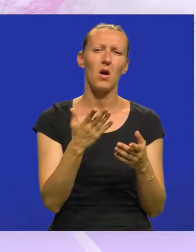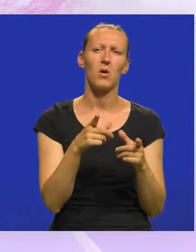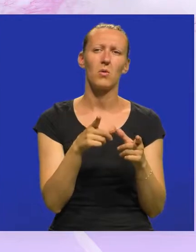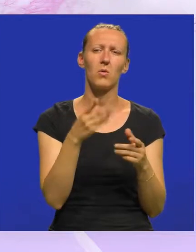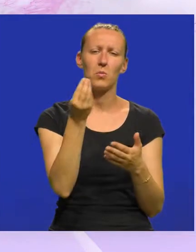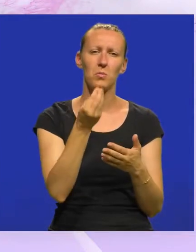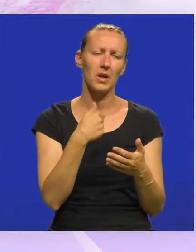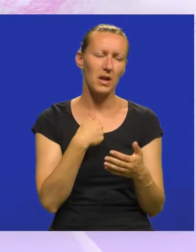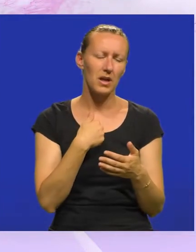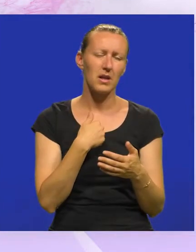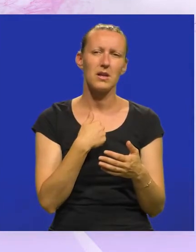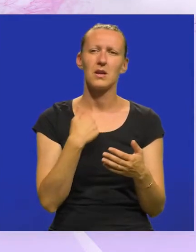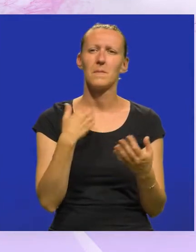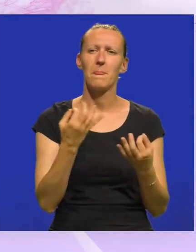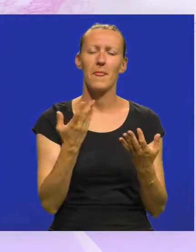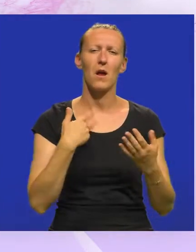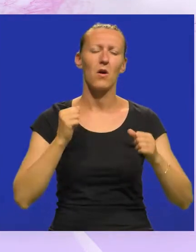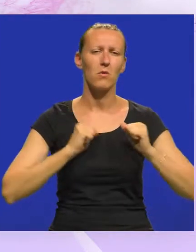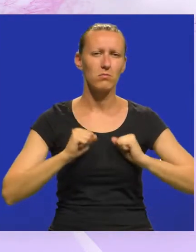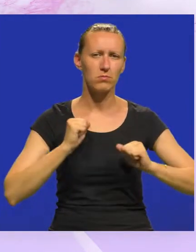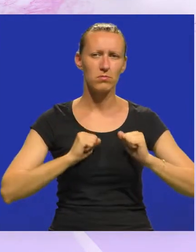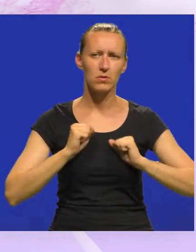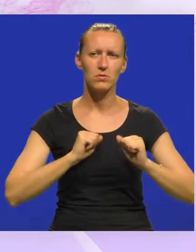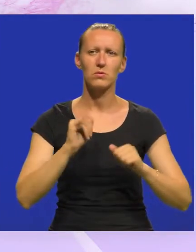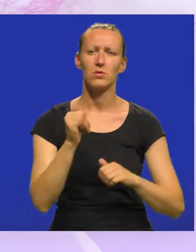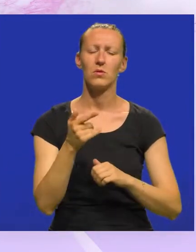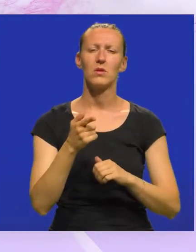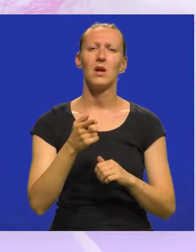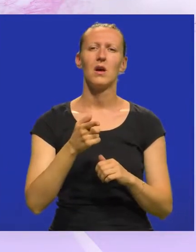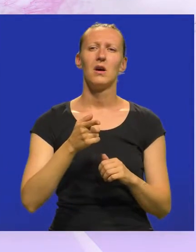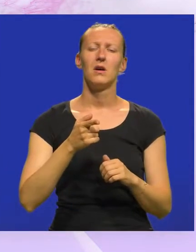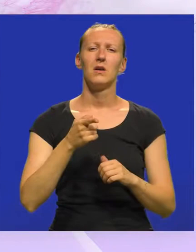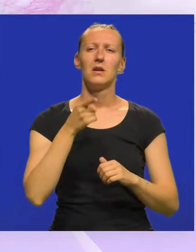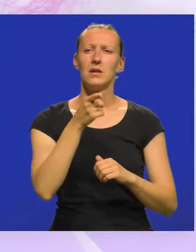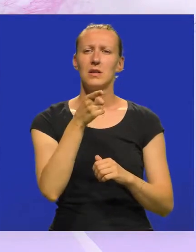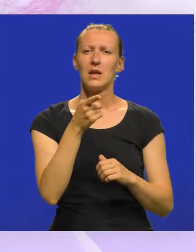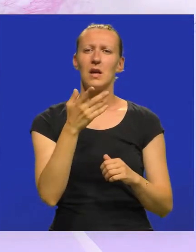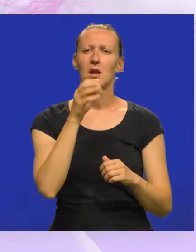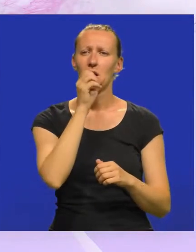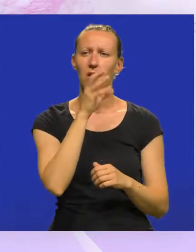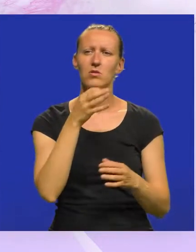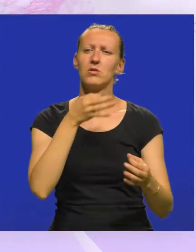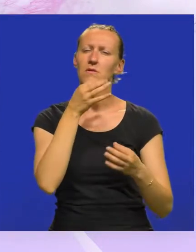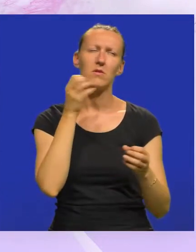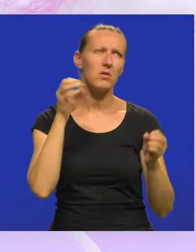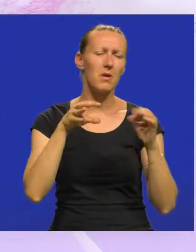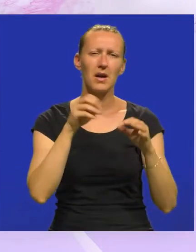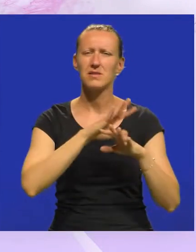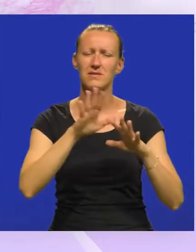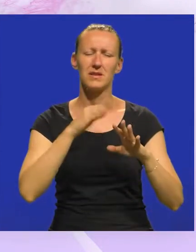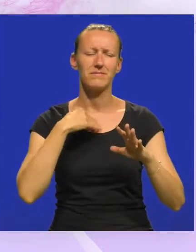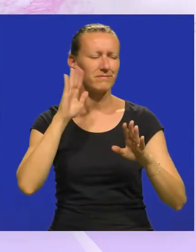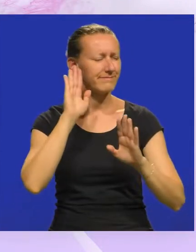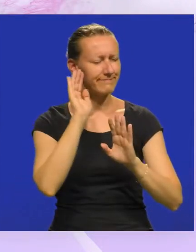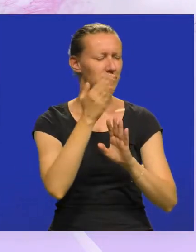umjetnik na neki način sam se potrudio da te negativne informacije zaobiđem